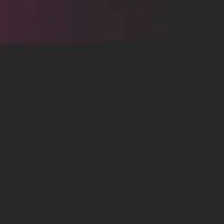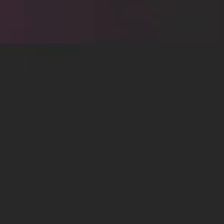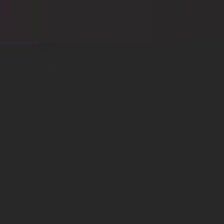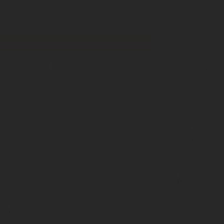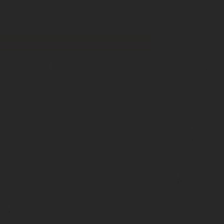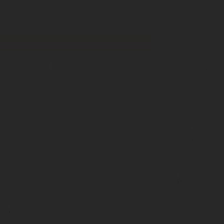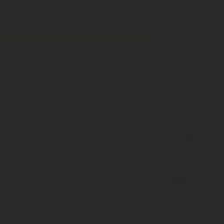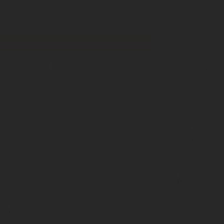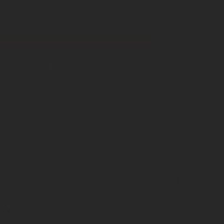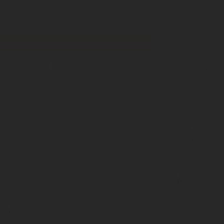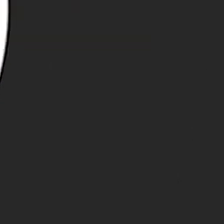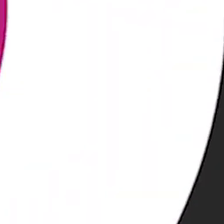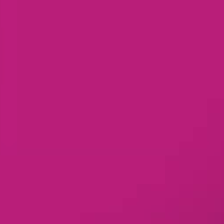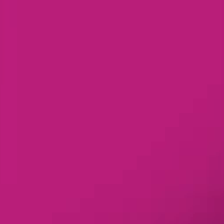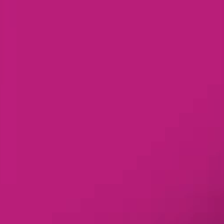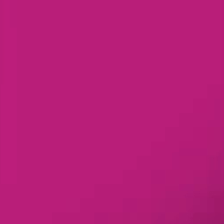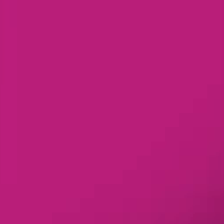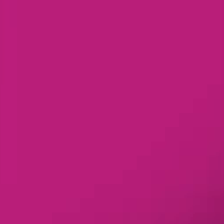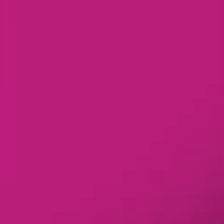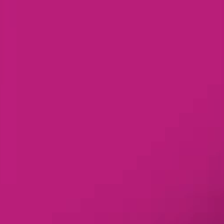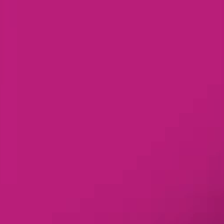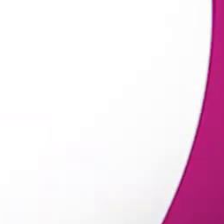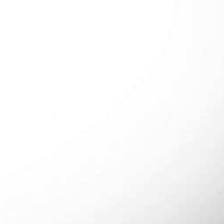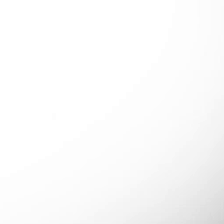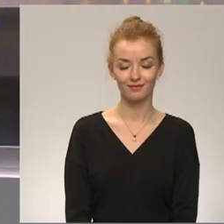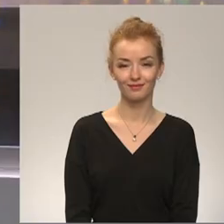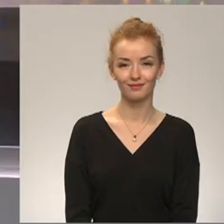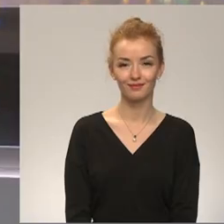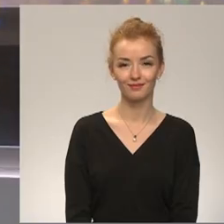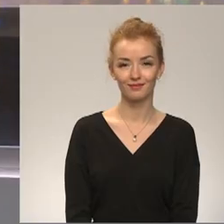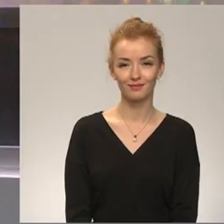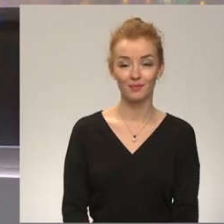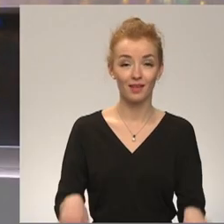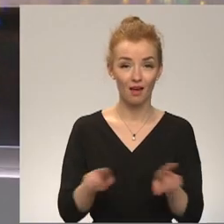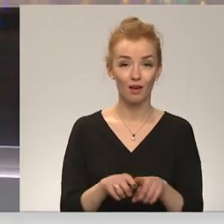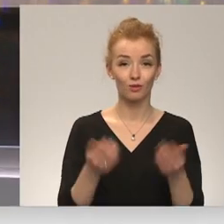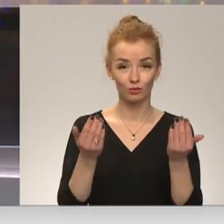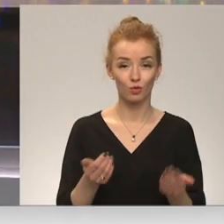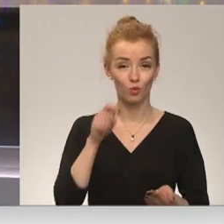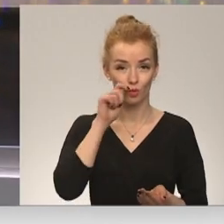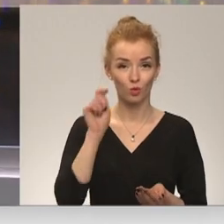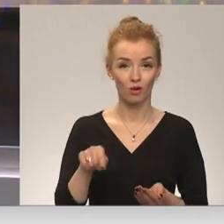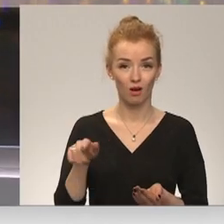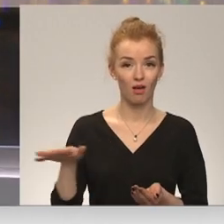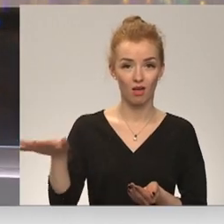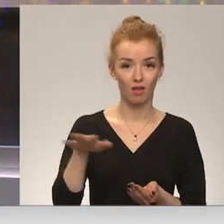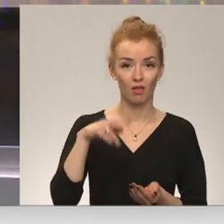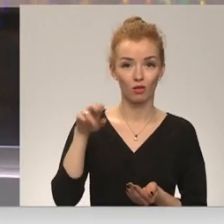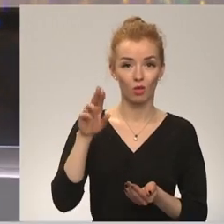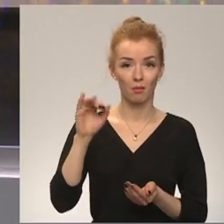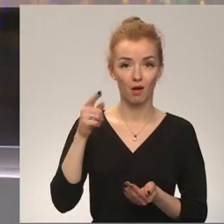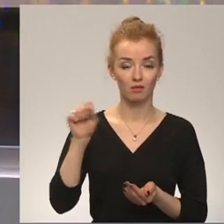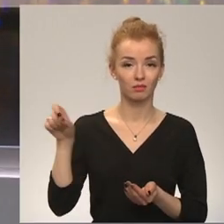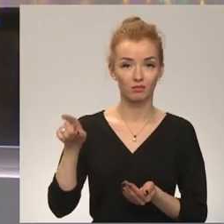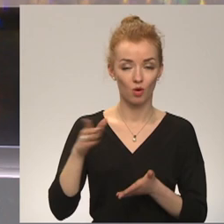Re! Viss ēters ir te! Arī šodien Ukrainā Donbasā turpinājās apšaudus pie